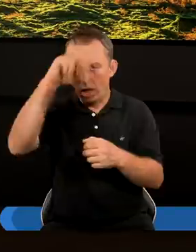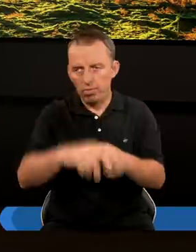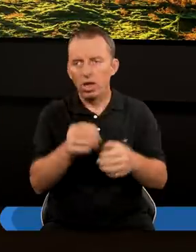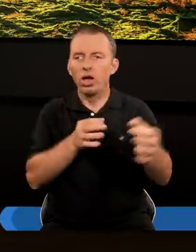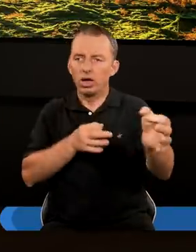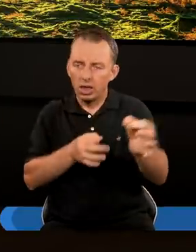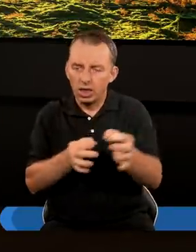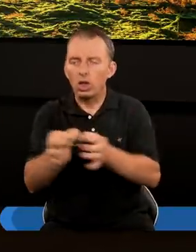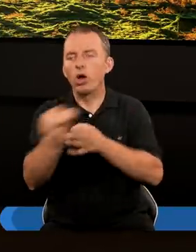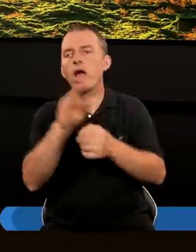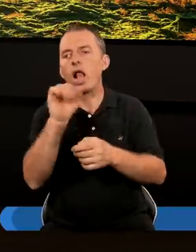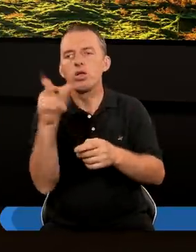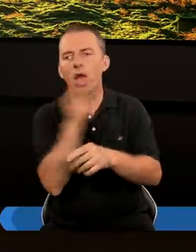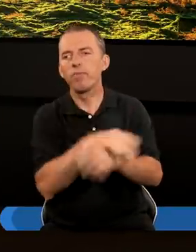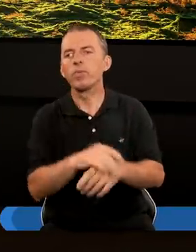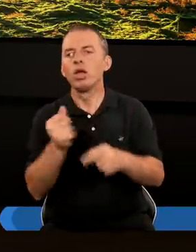Gniewu Bożego W